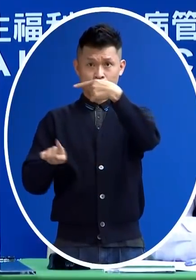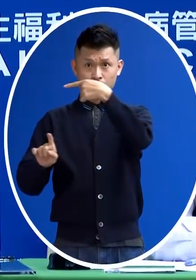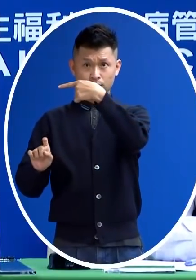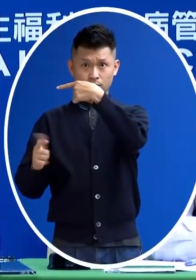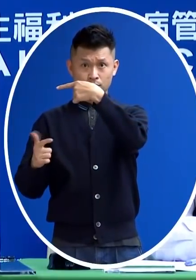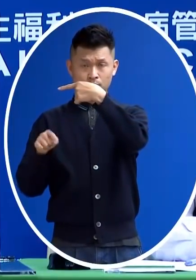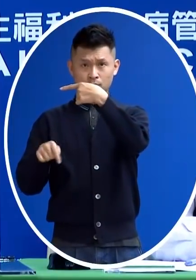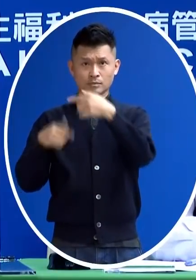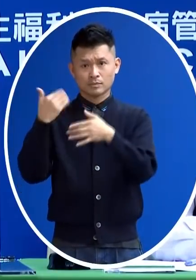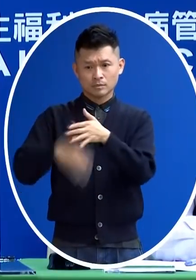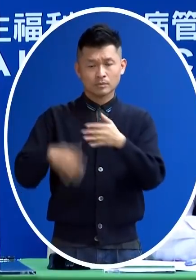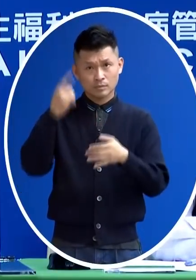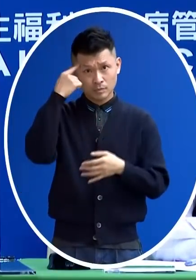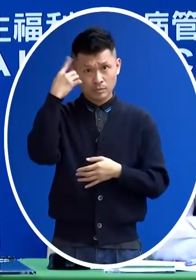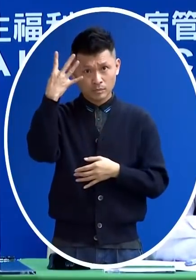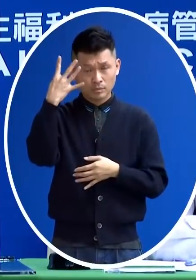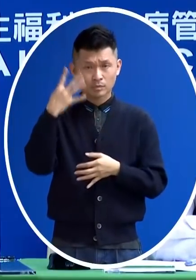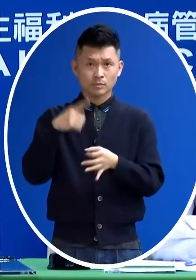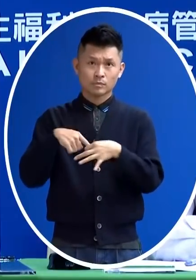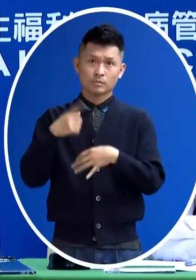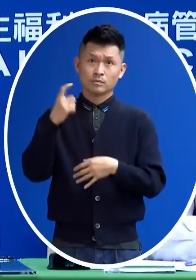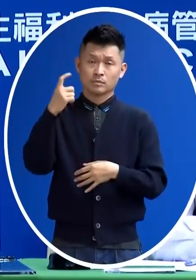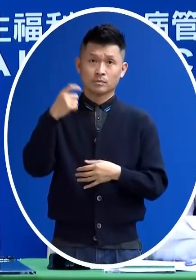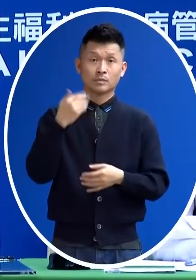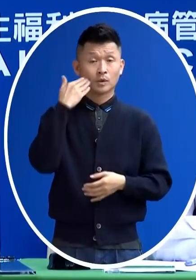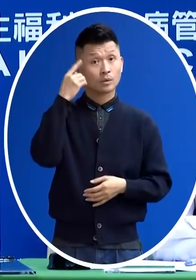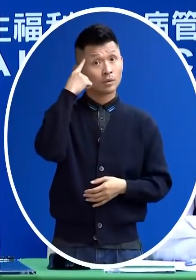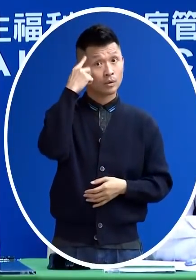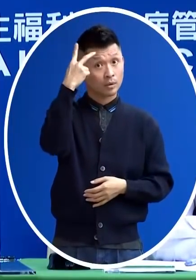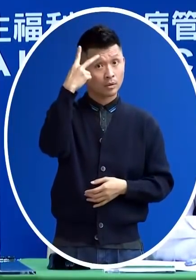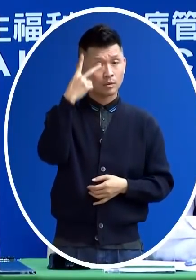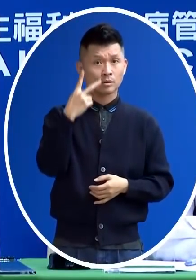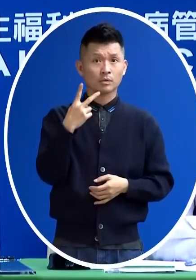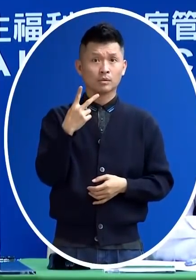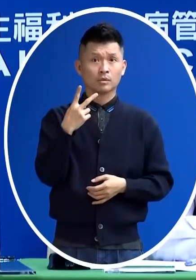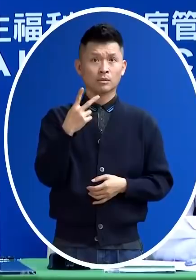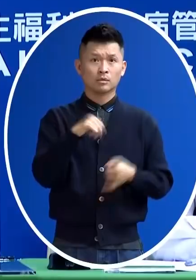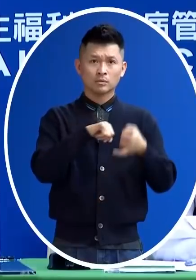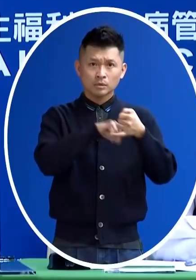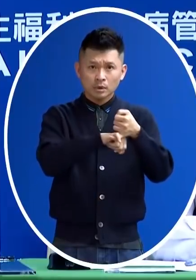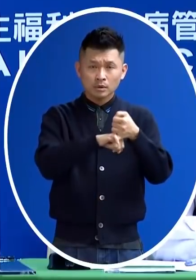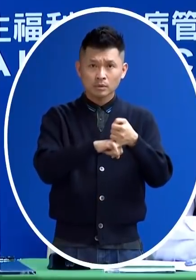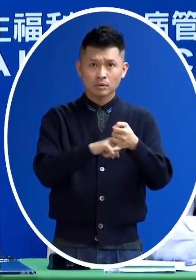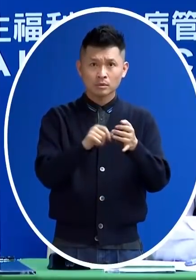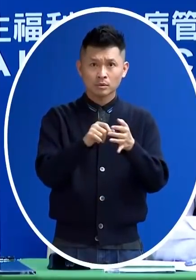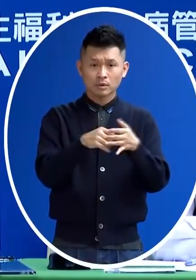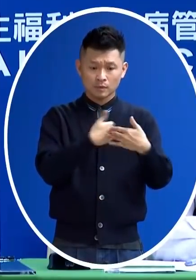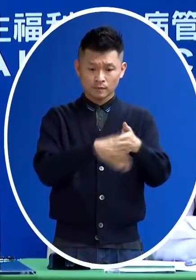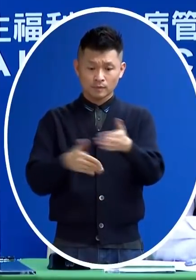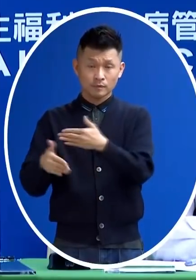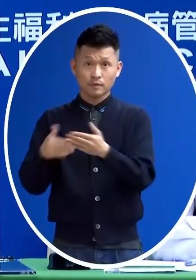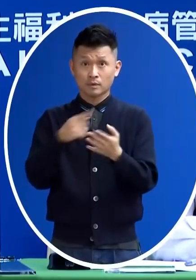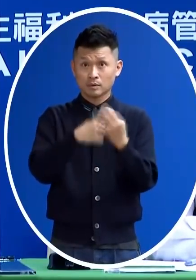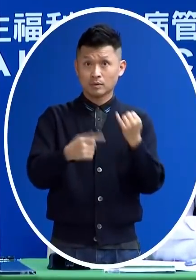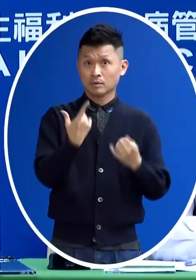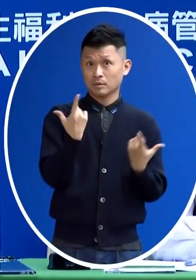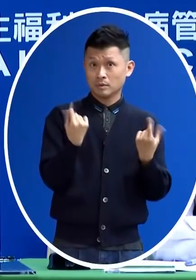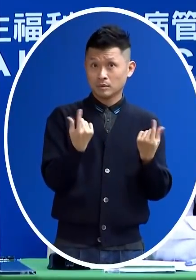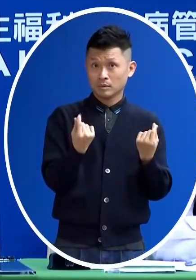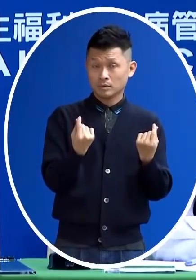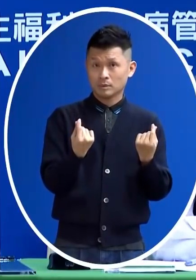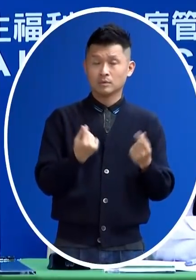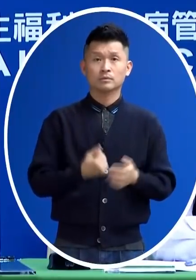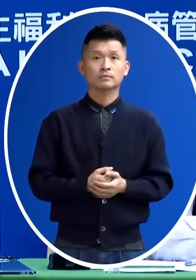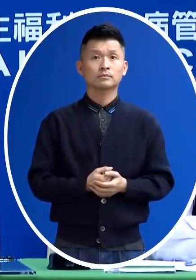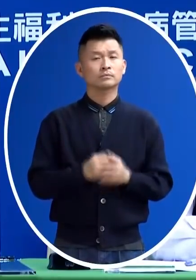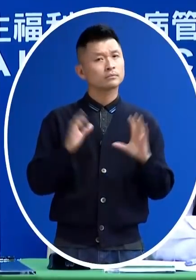入如果兩邊訂房的人數是一樣多的話就房間數是一樣多多的話